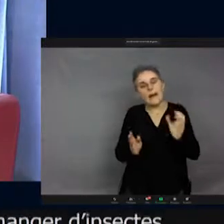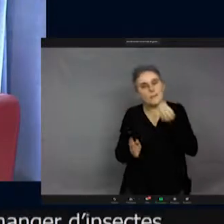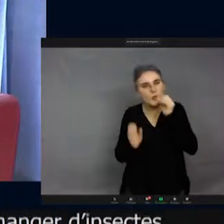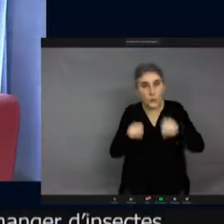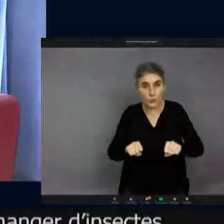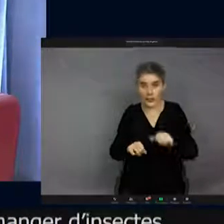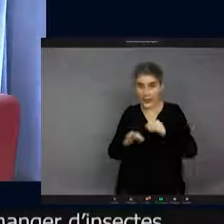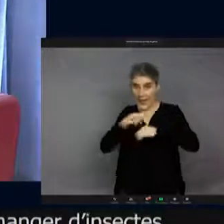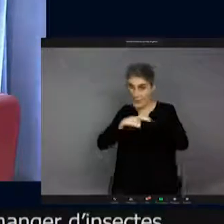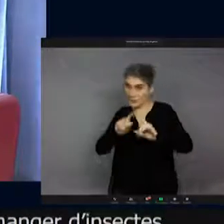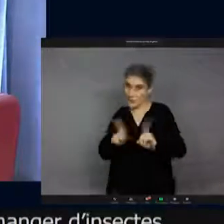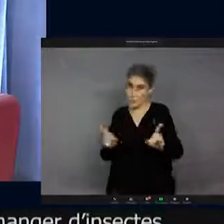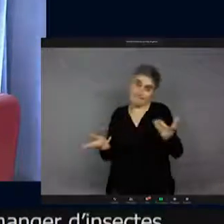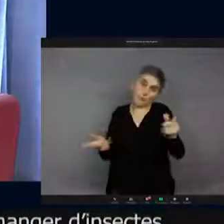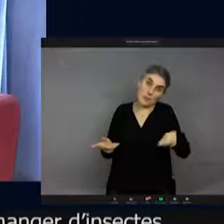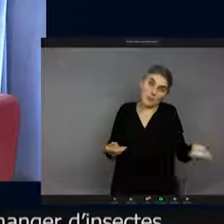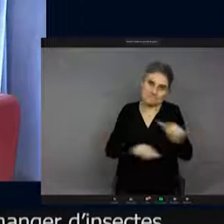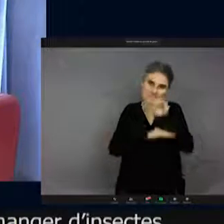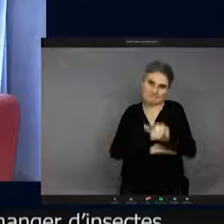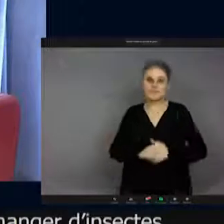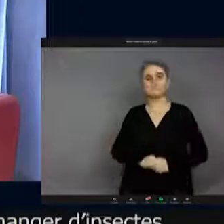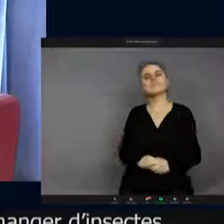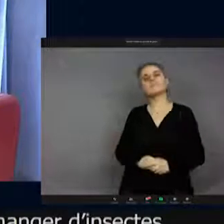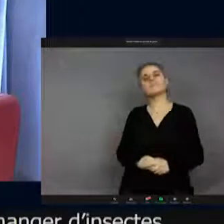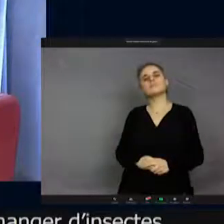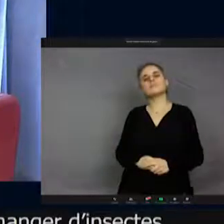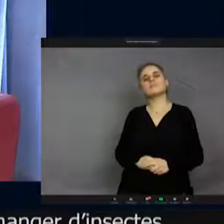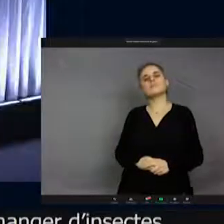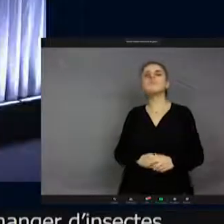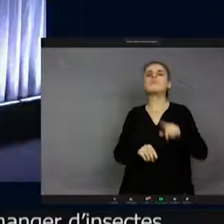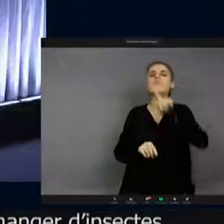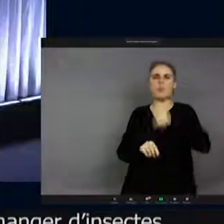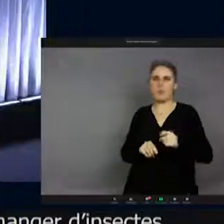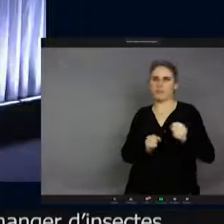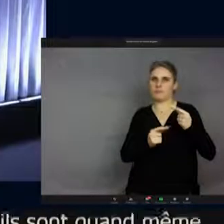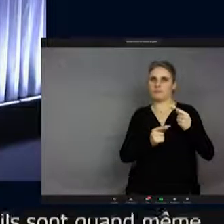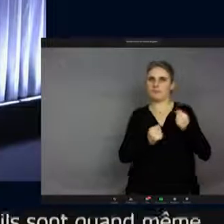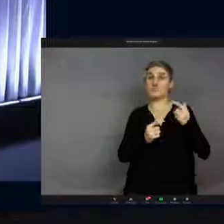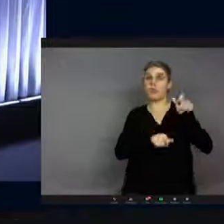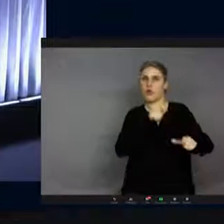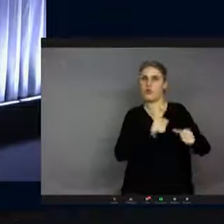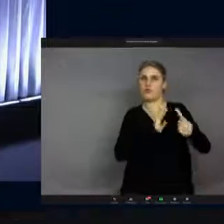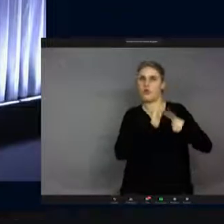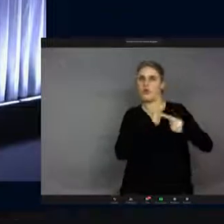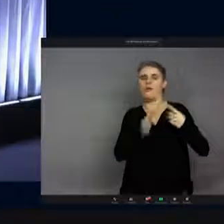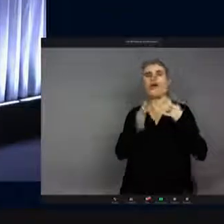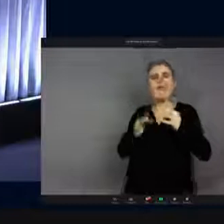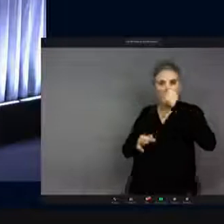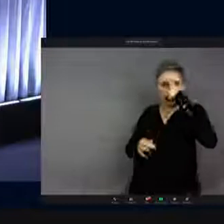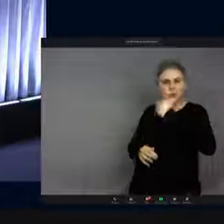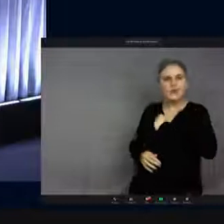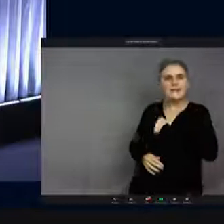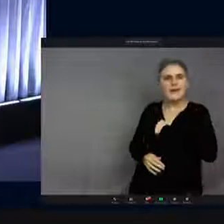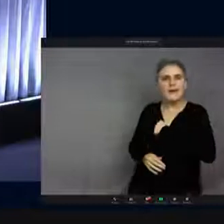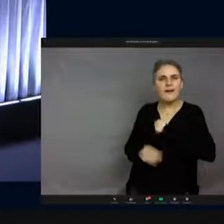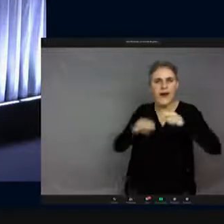question, Stéphane ? question, elle est posée à plusieurs reprises, elle revient à plusieurs reprises sur le suicide de certains